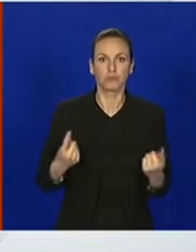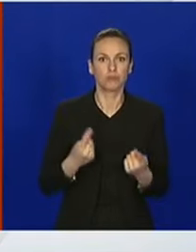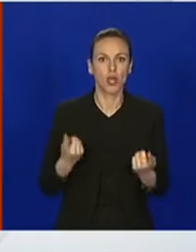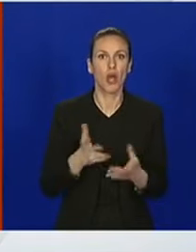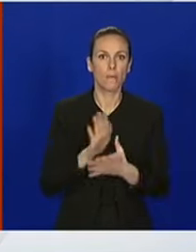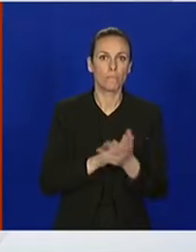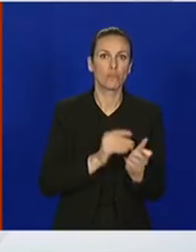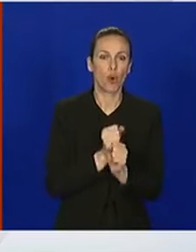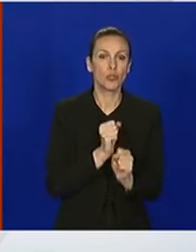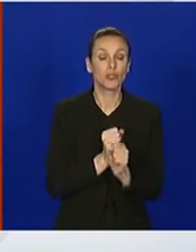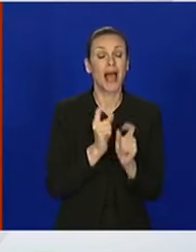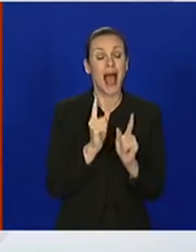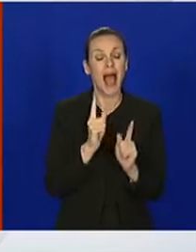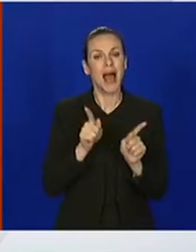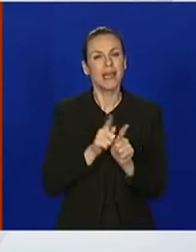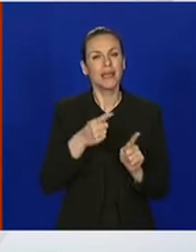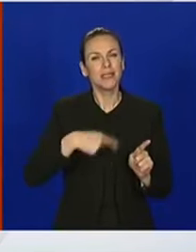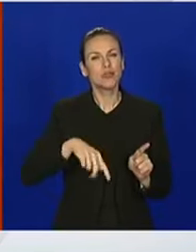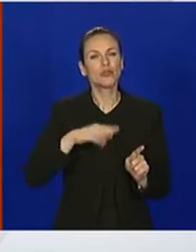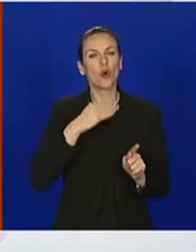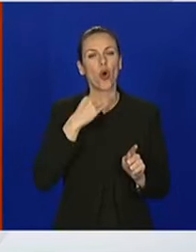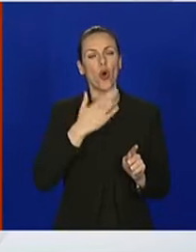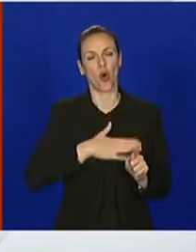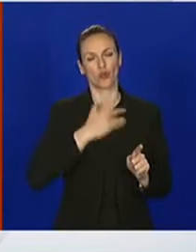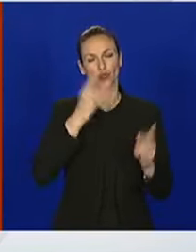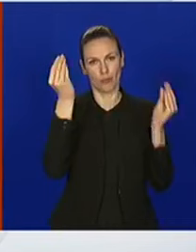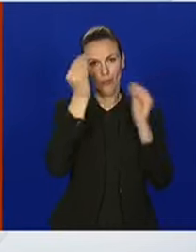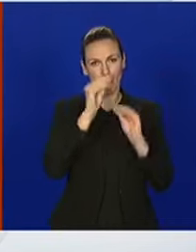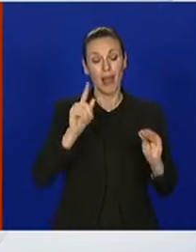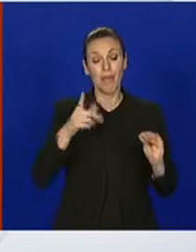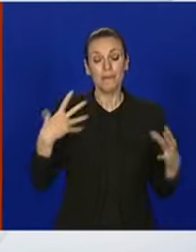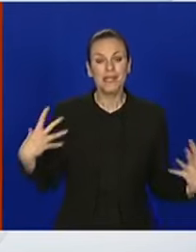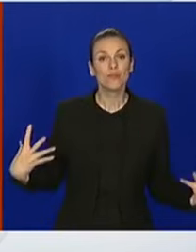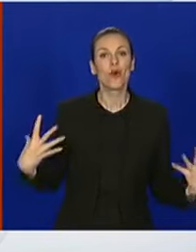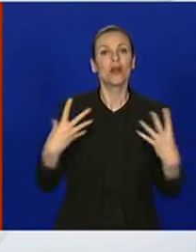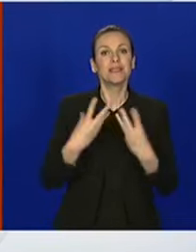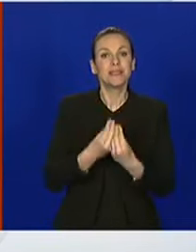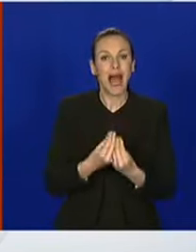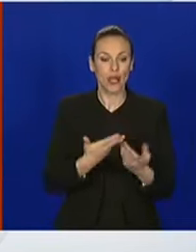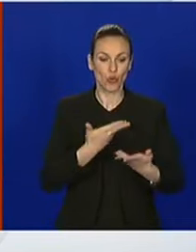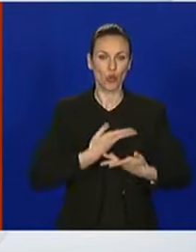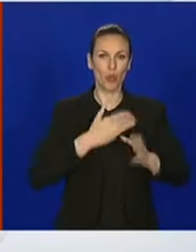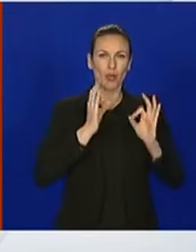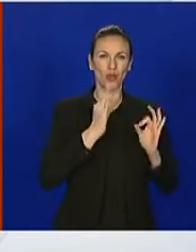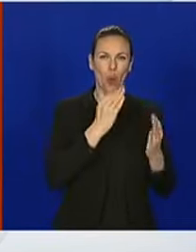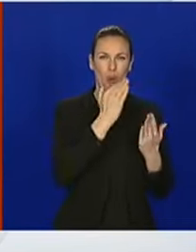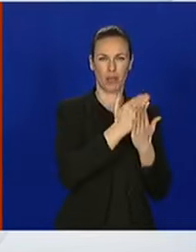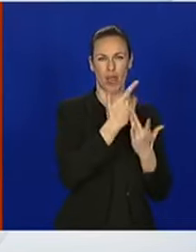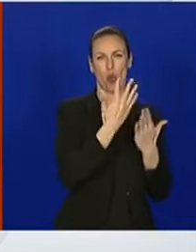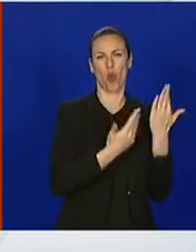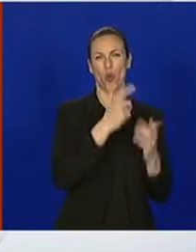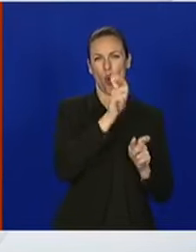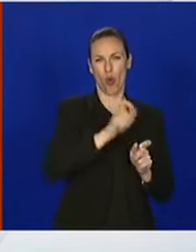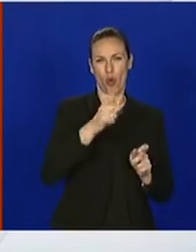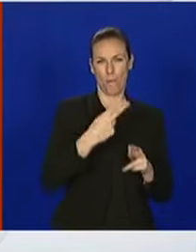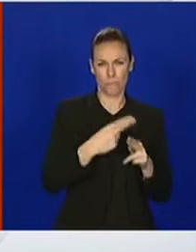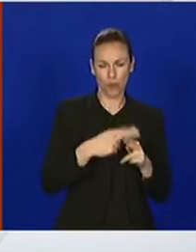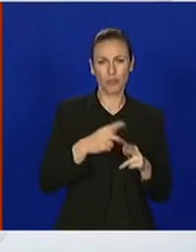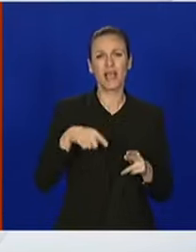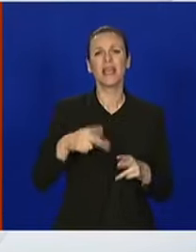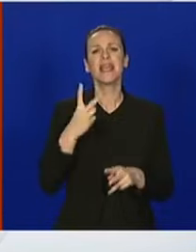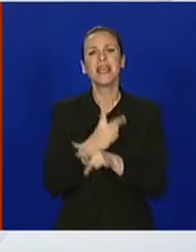ono što želimo reći je da smo zajedno postigli ove brojke i u zaraznoj, i u državi, i